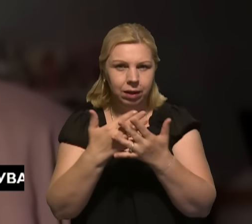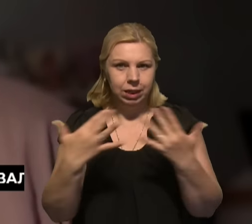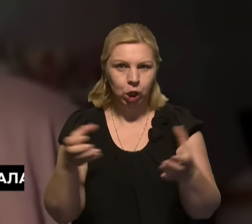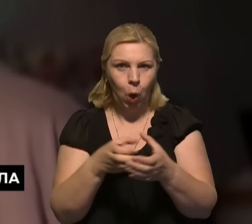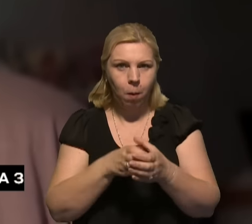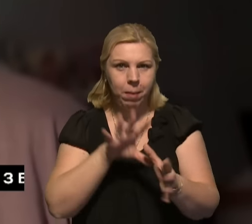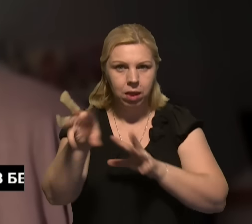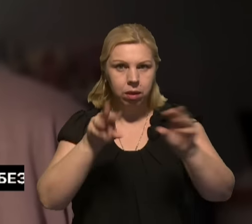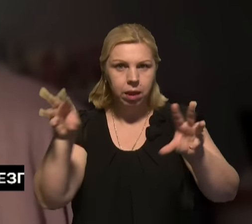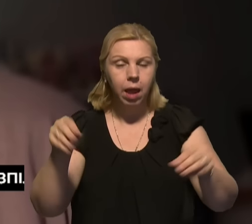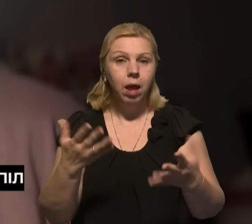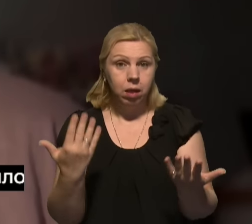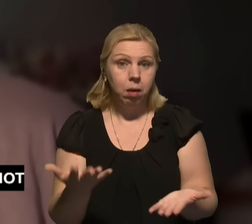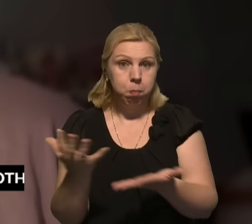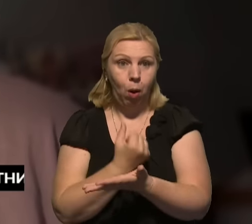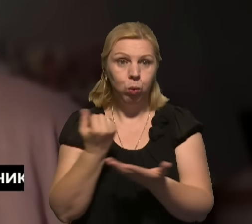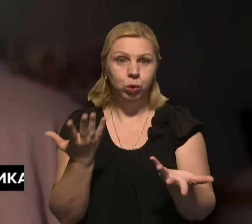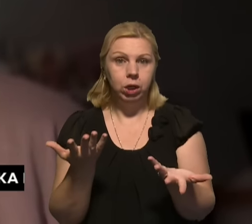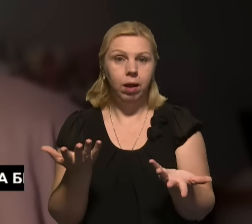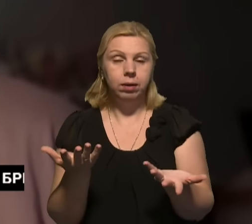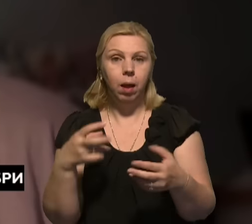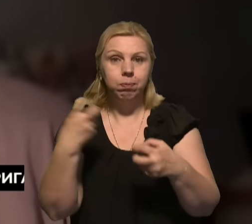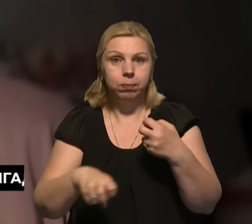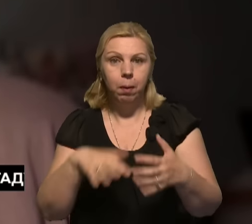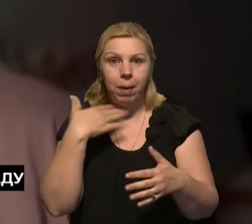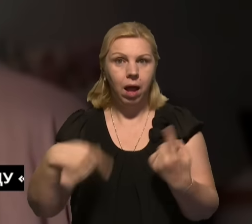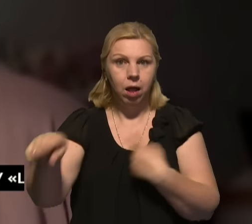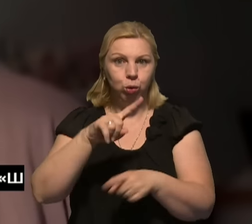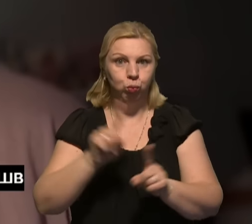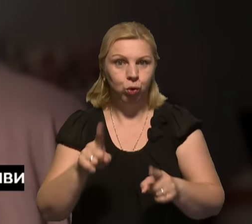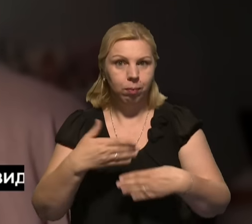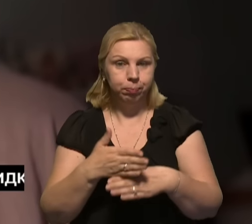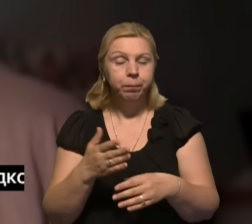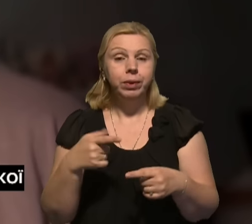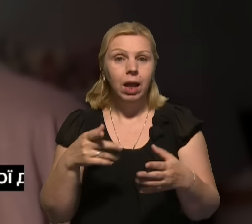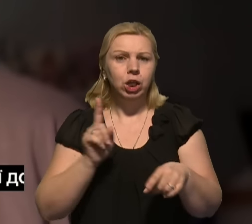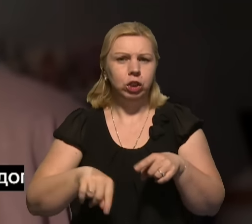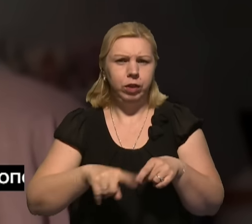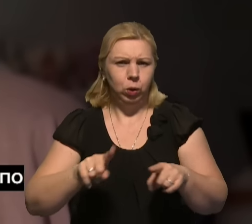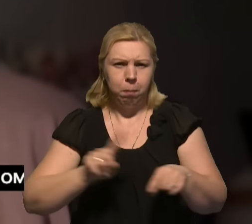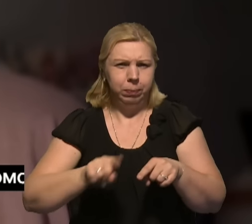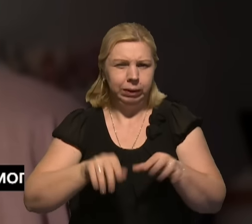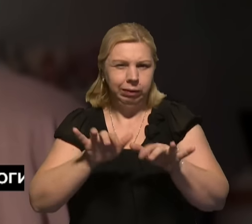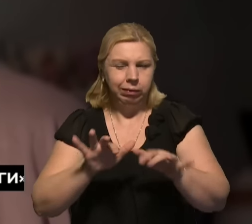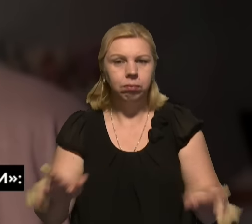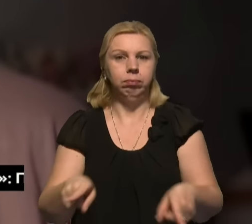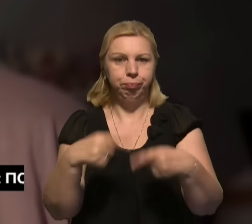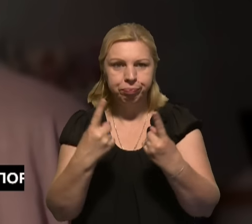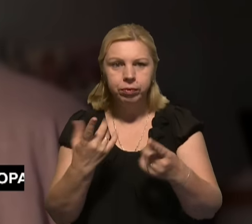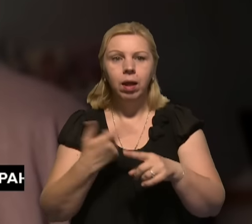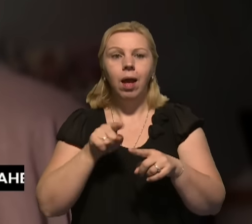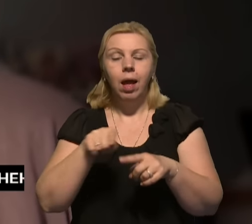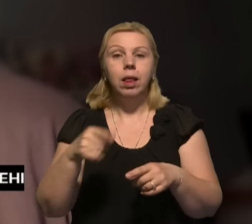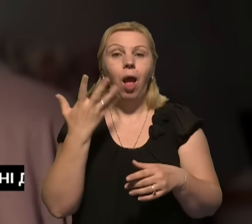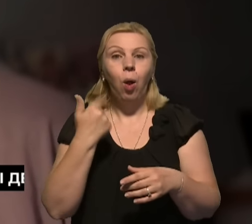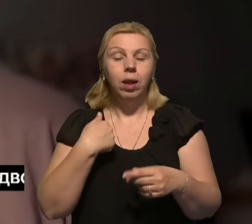компаніях, відповідно, поламалося багато чого. Проте, доволі швидко відновили. Це наразі з того,